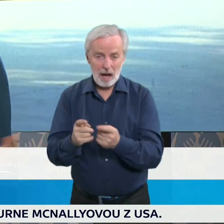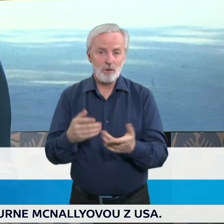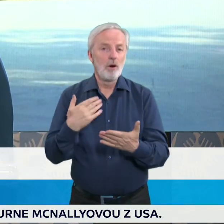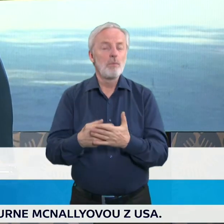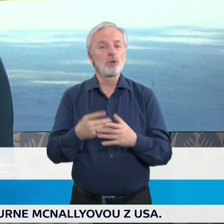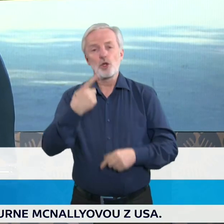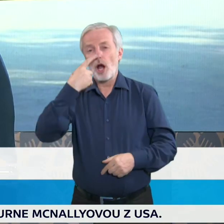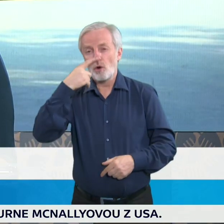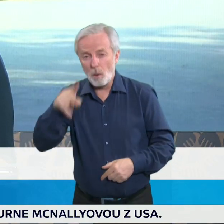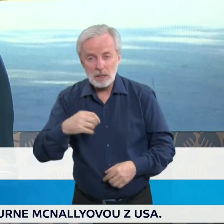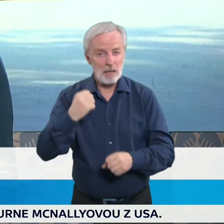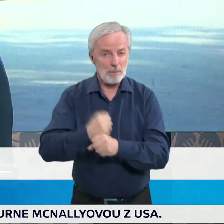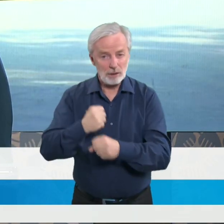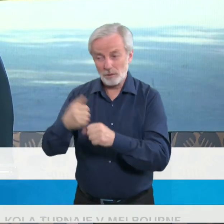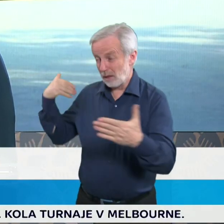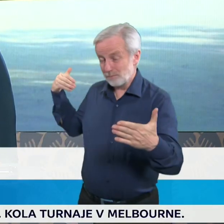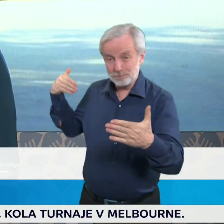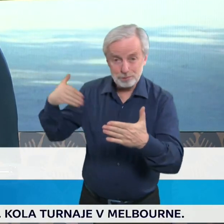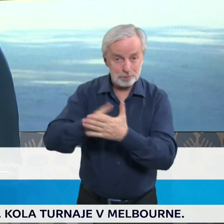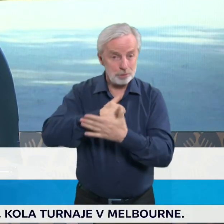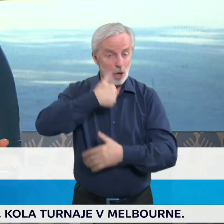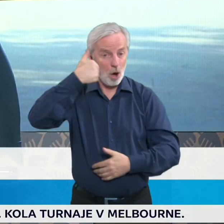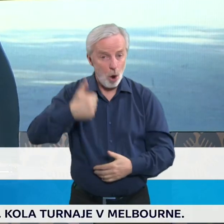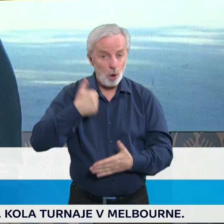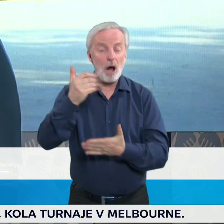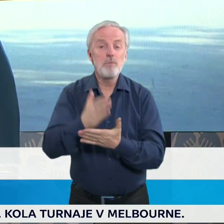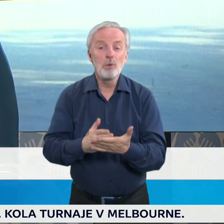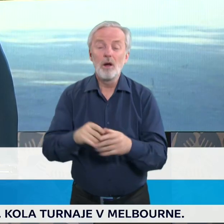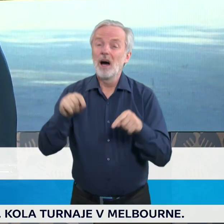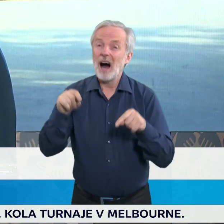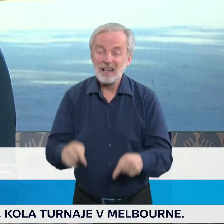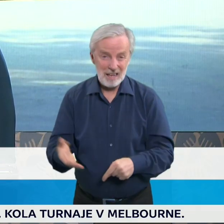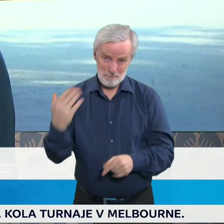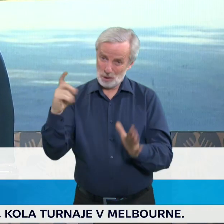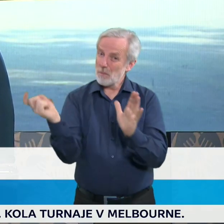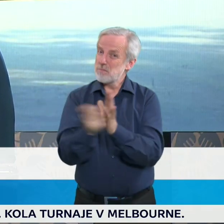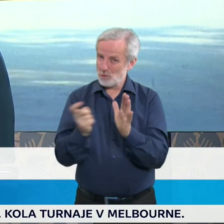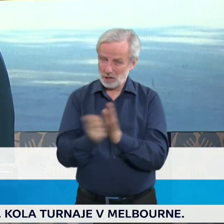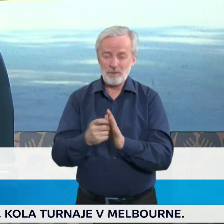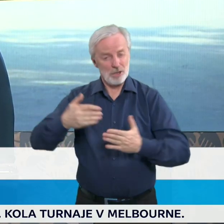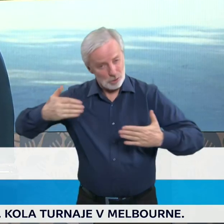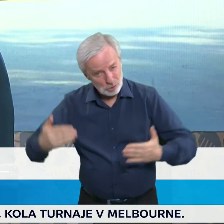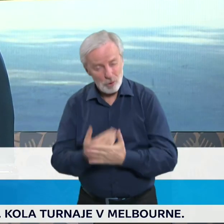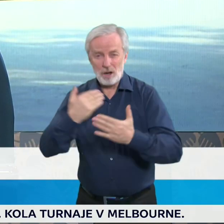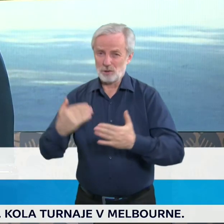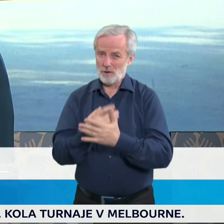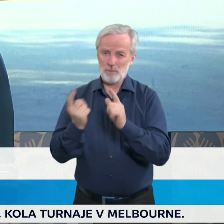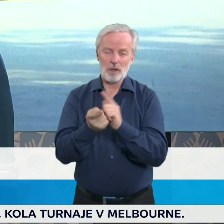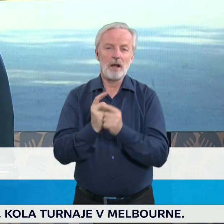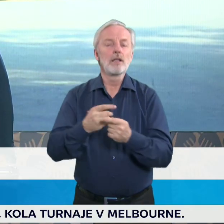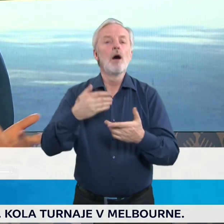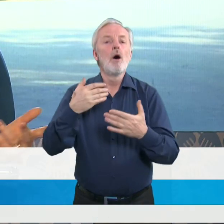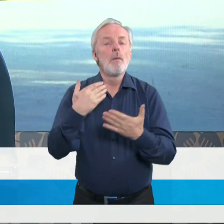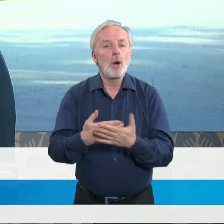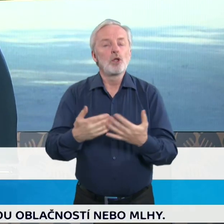uhelná komise, která to nahradila, nicméně ty požadavky byly poměrně silné, takže proto se neprojednával ten materiál dnes